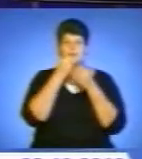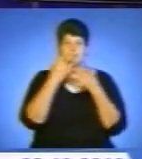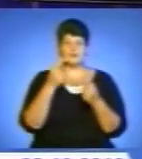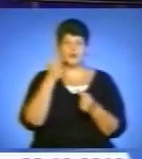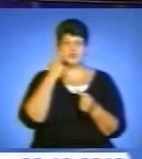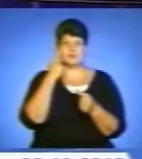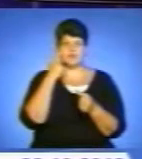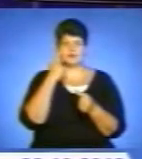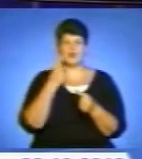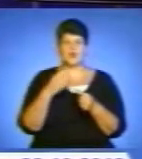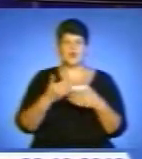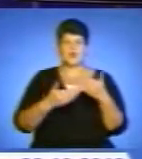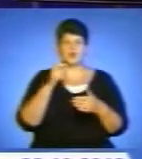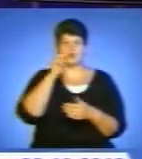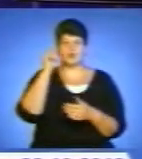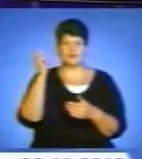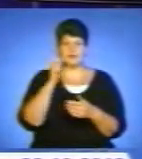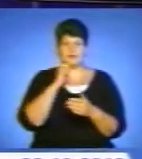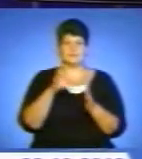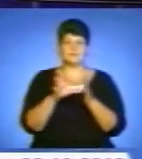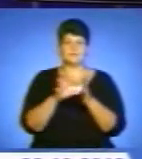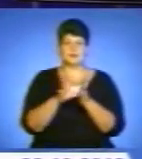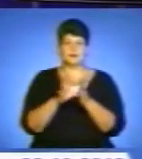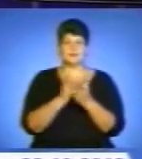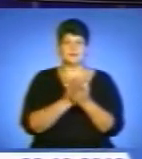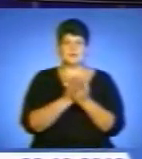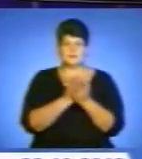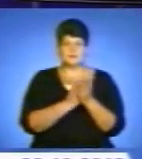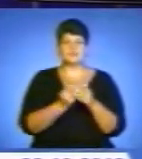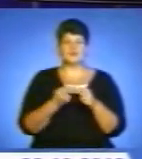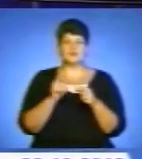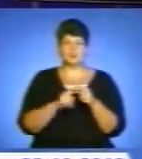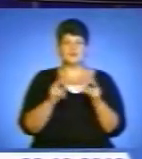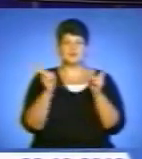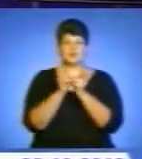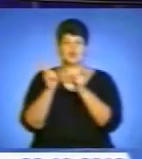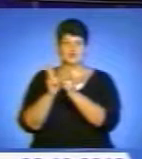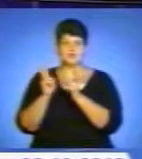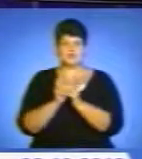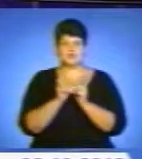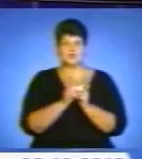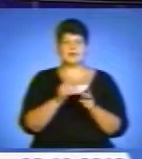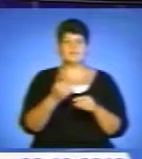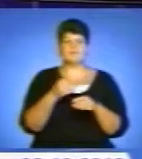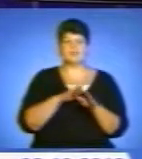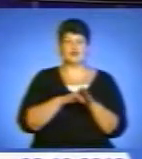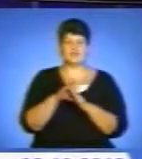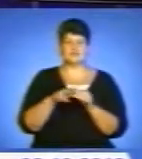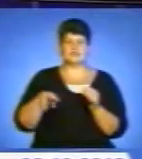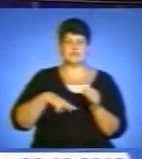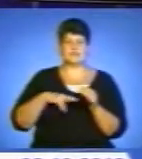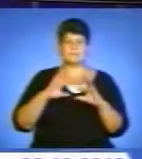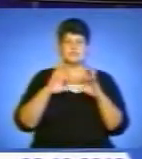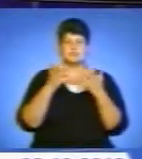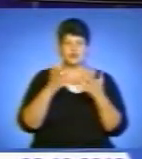енергосектору. Про це під час зустрічі з українськими урядовцями та бізнесменами, а заявила в Києві виконавчий директор міжнародної